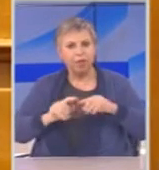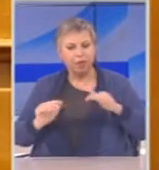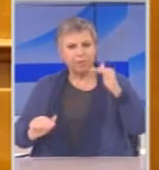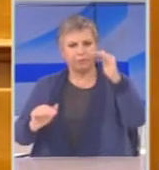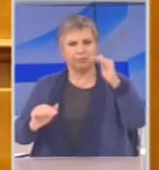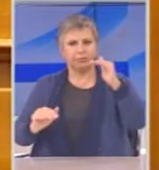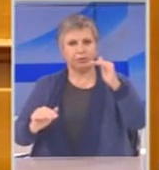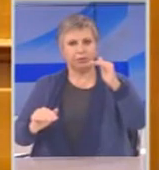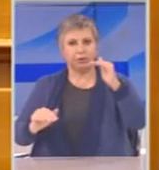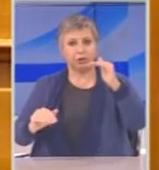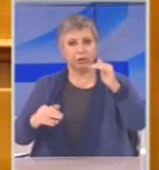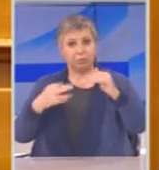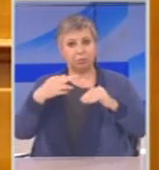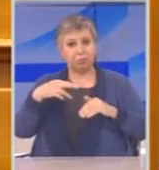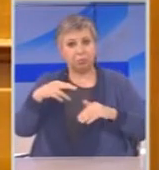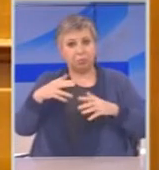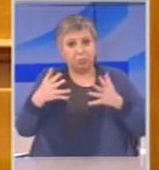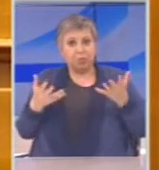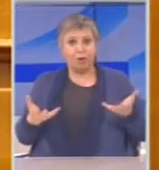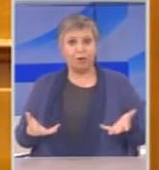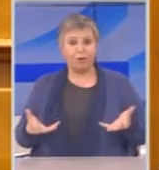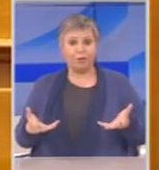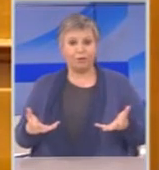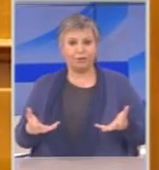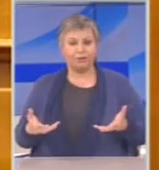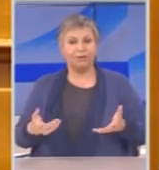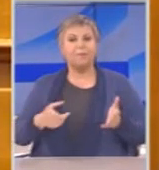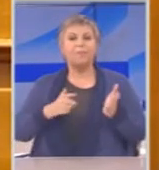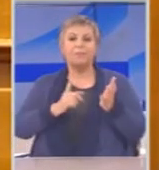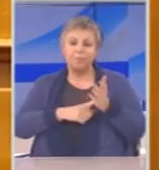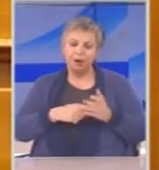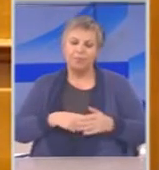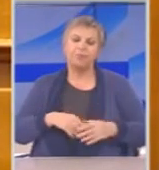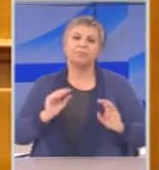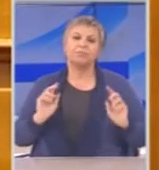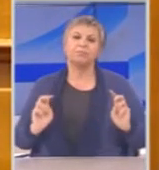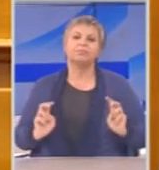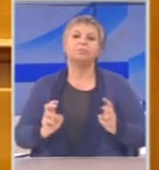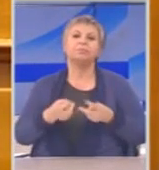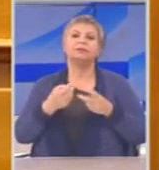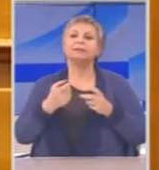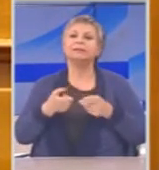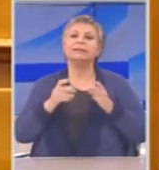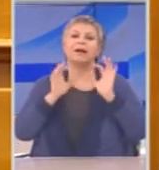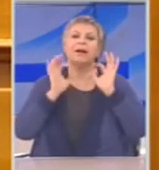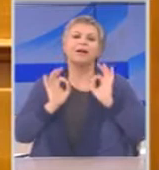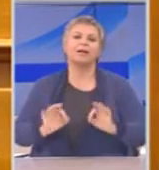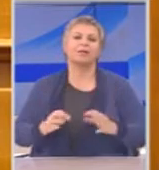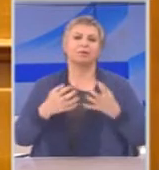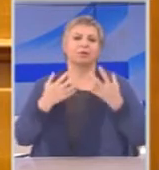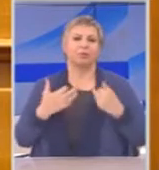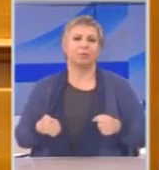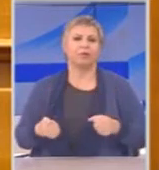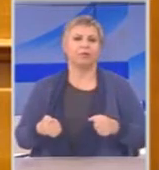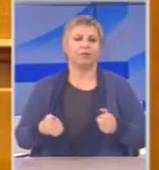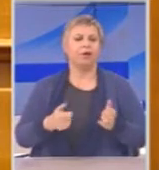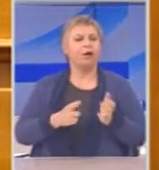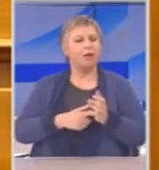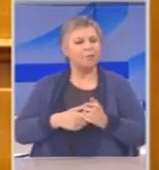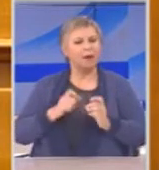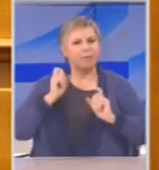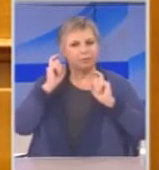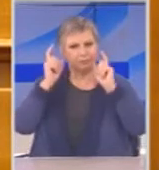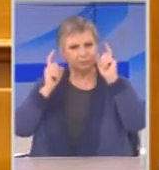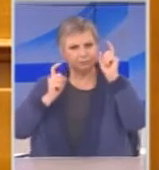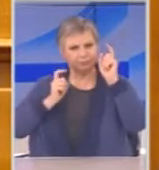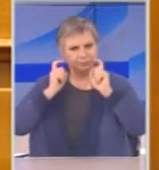εκεί πρέπει να βγουν και ορισμένα αναγκαία πράγματα που μπαίνουν ερωτήσεις σαφώς με